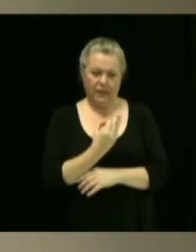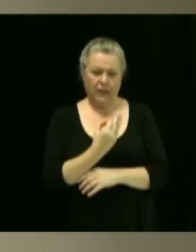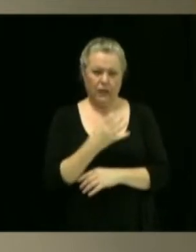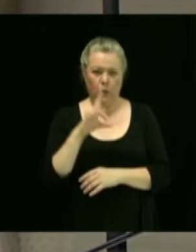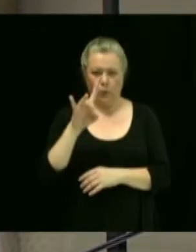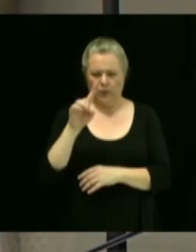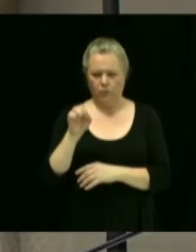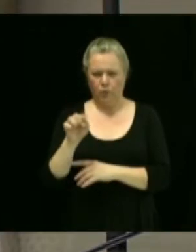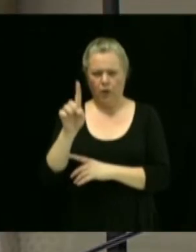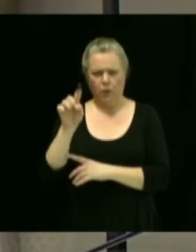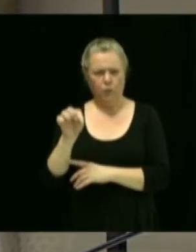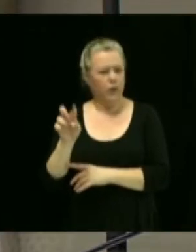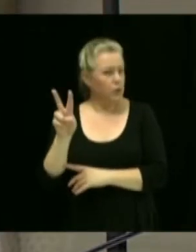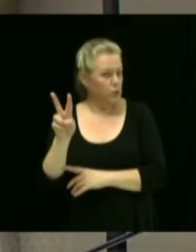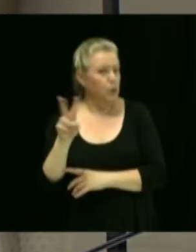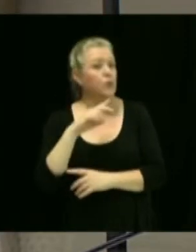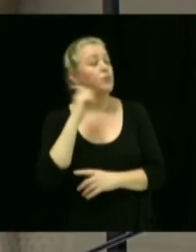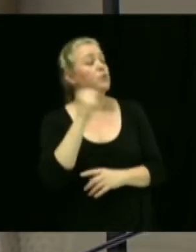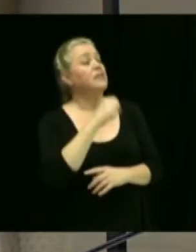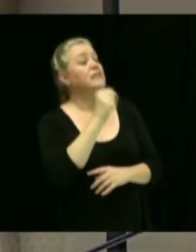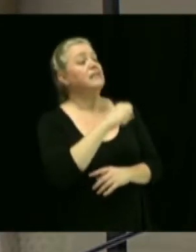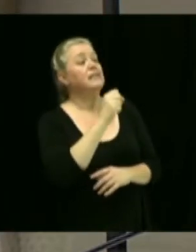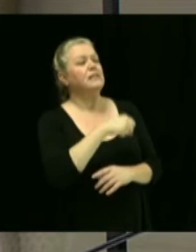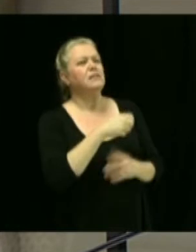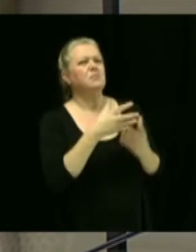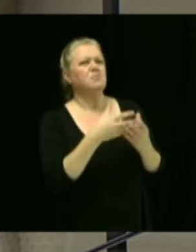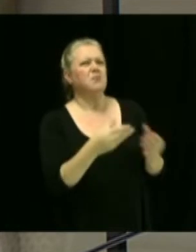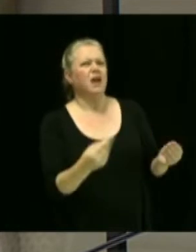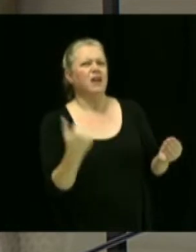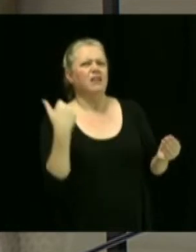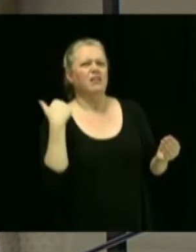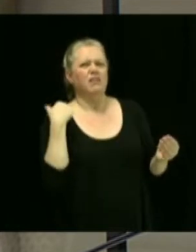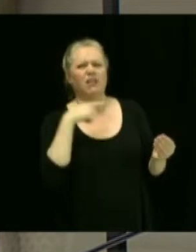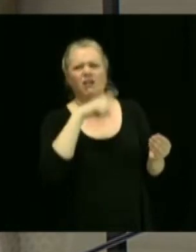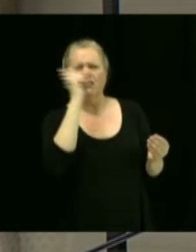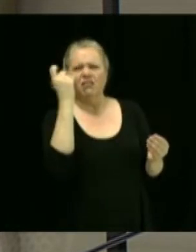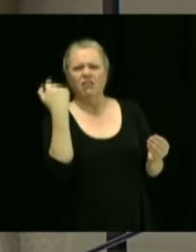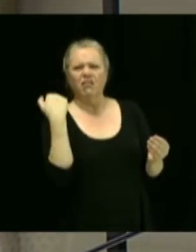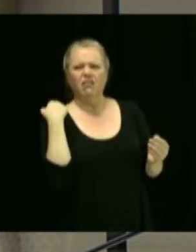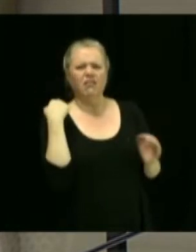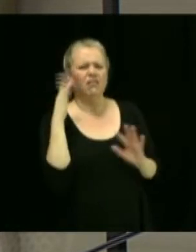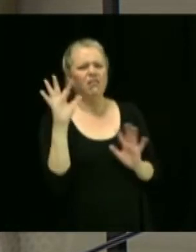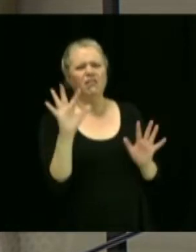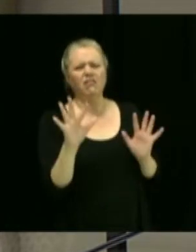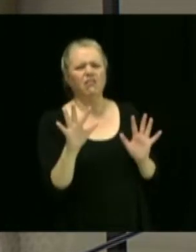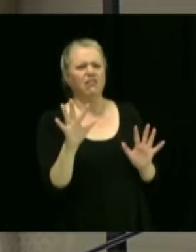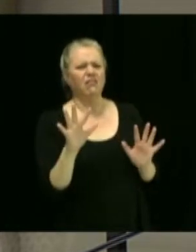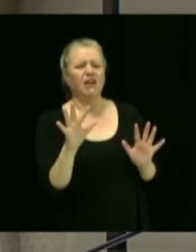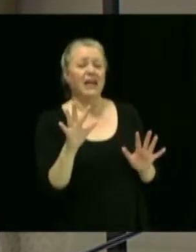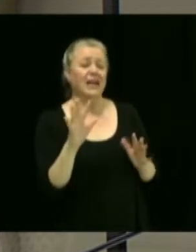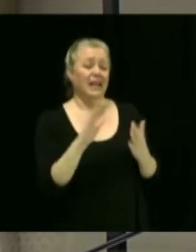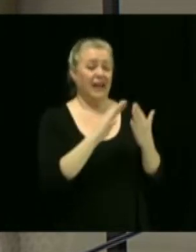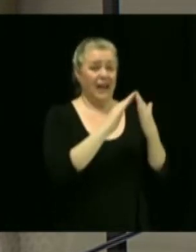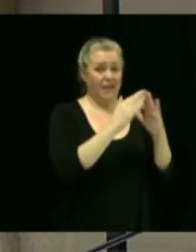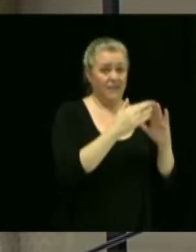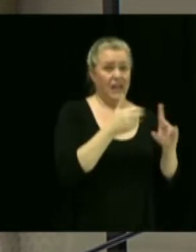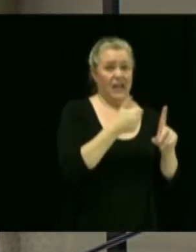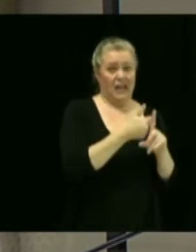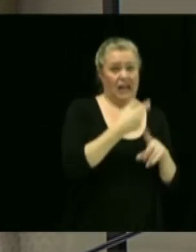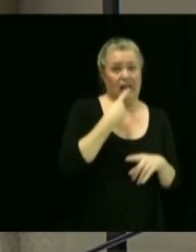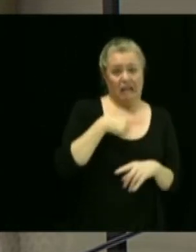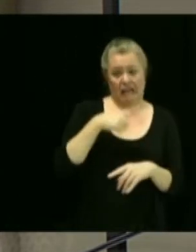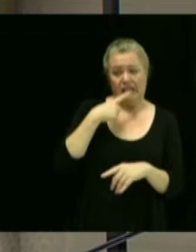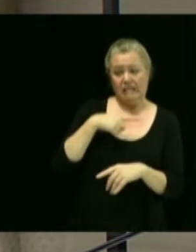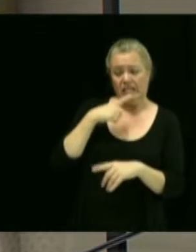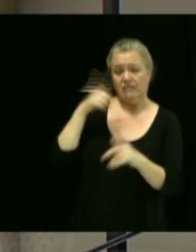Oui. Alors, comme il a été annoncé au printemps ou cet été, M. le maire, la Ville désire se porter acquéreur de l'immeuble du 33-Une